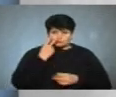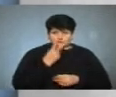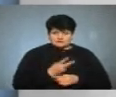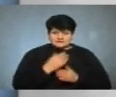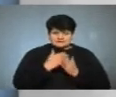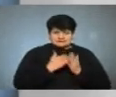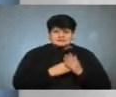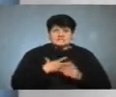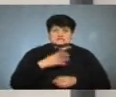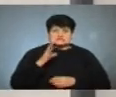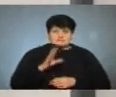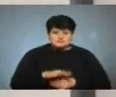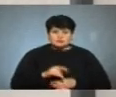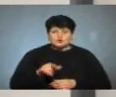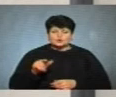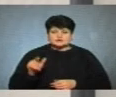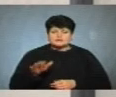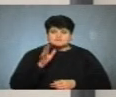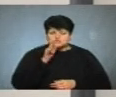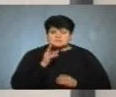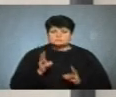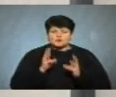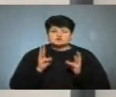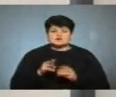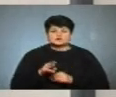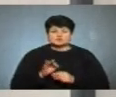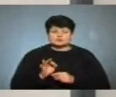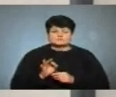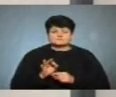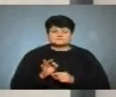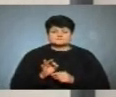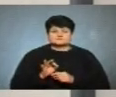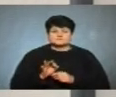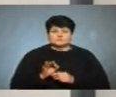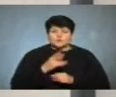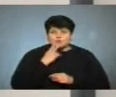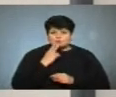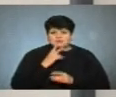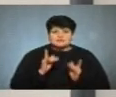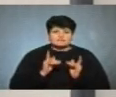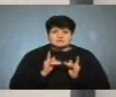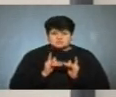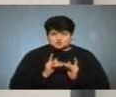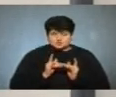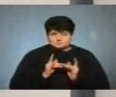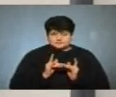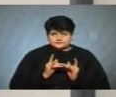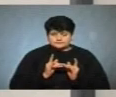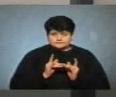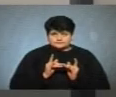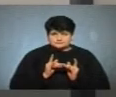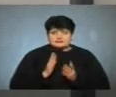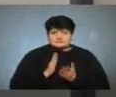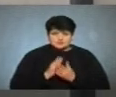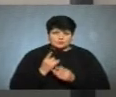на статистику смертності людей під час пожеж, то коріння в ліжку все-таки від'являється